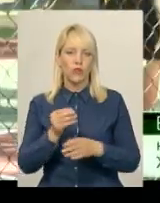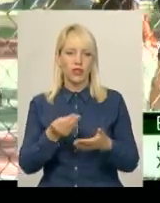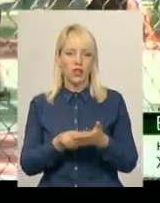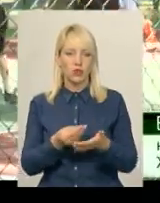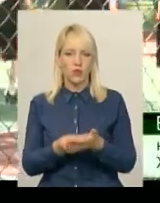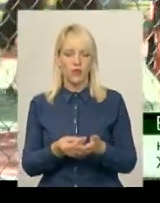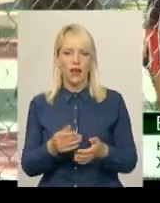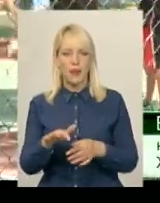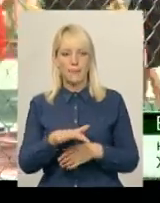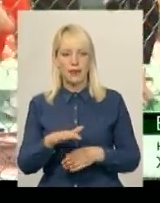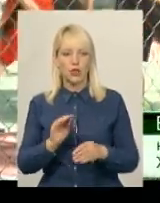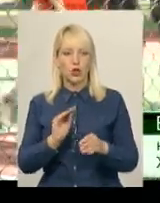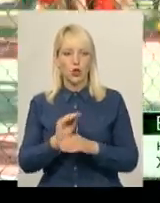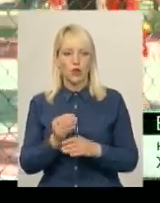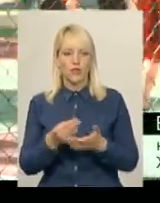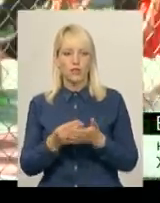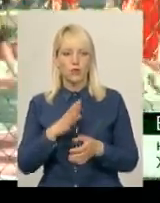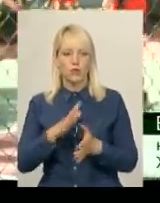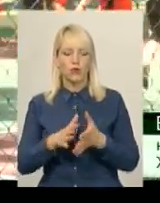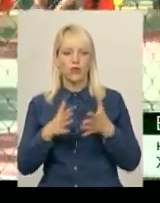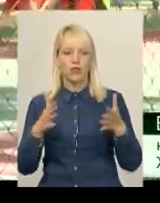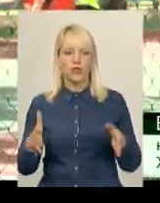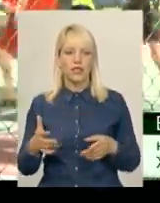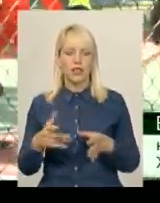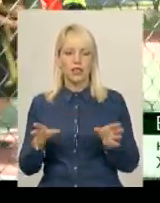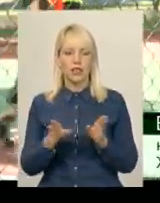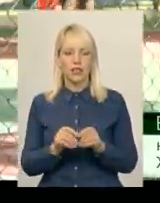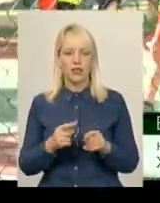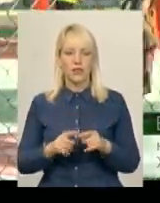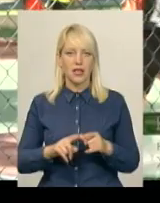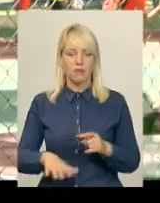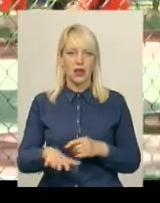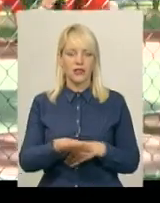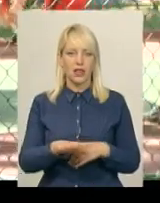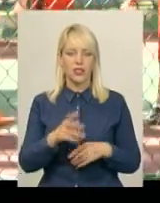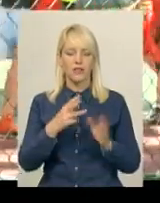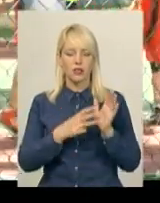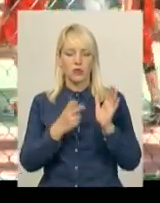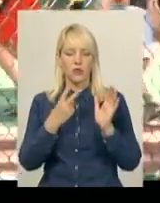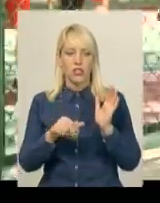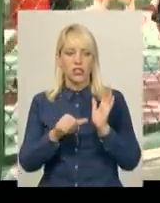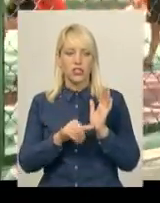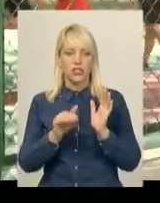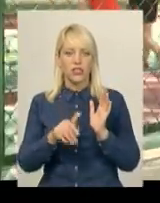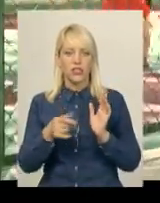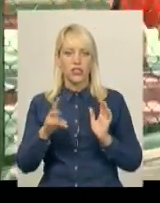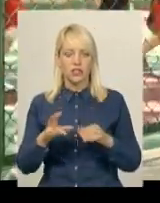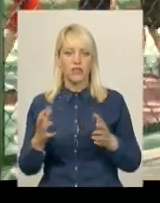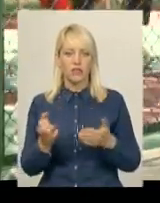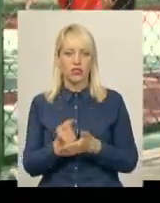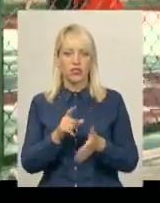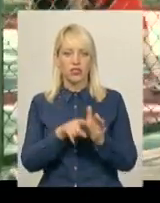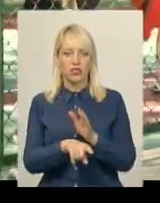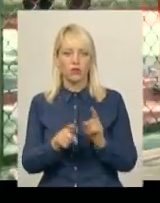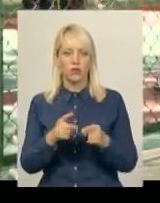Дофінансування було досить велике, то разом майданчик обійшовся 826 тисяч гривень. Вийшов Дешевий, тому що